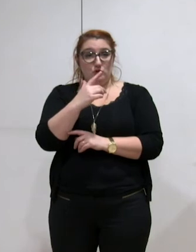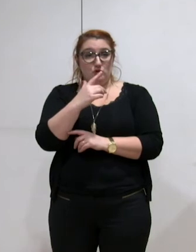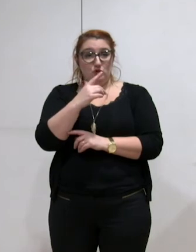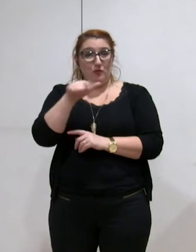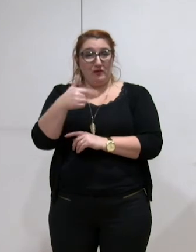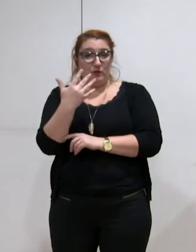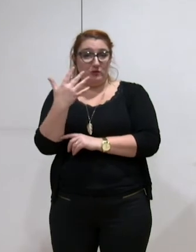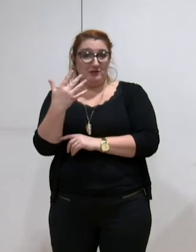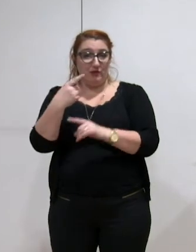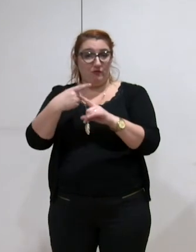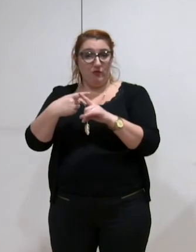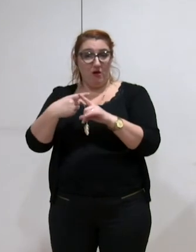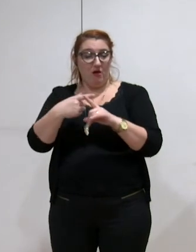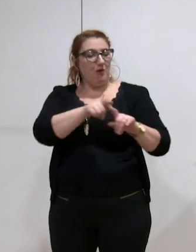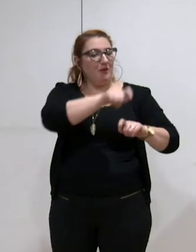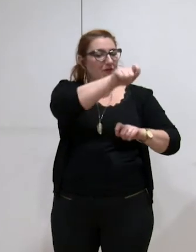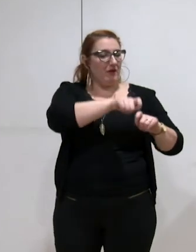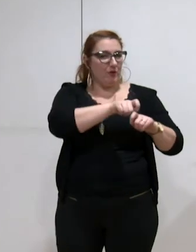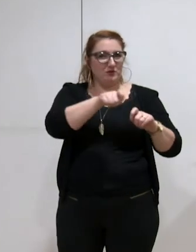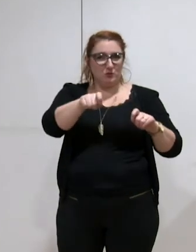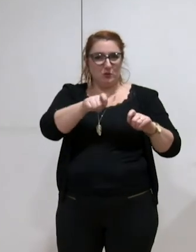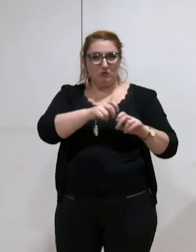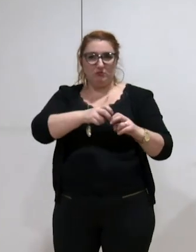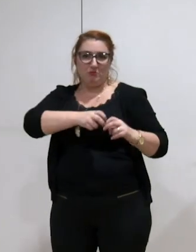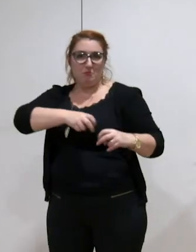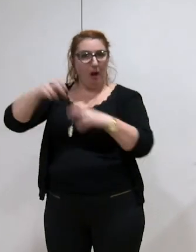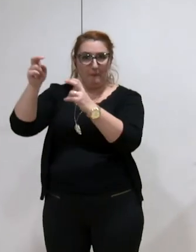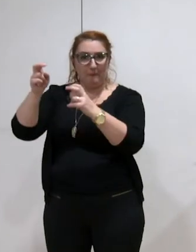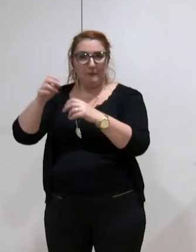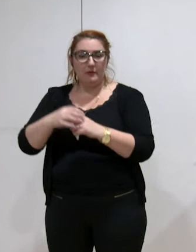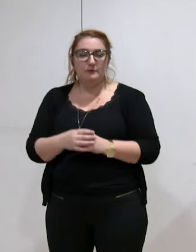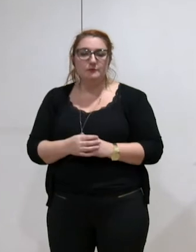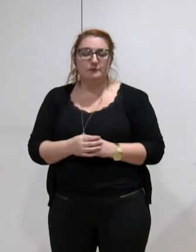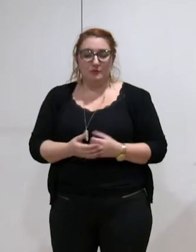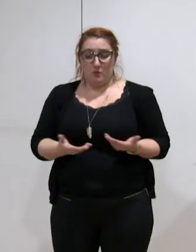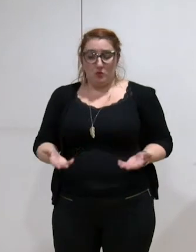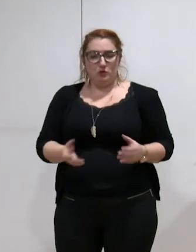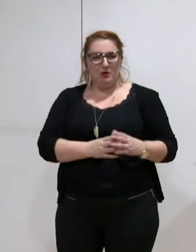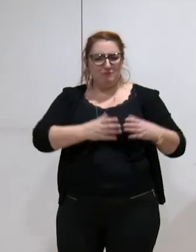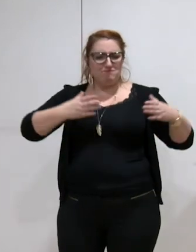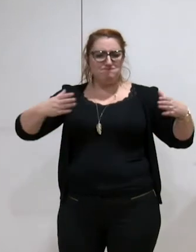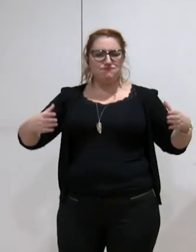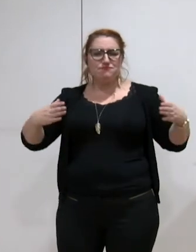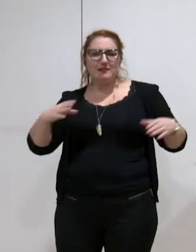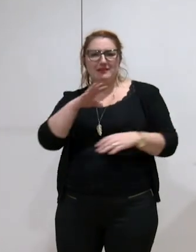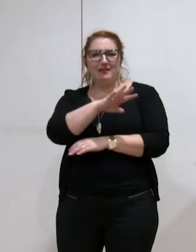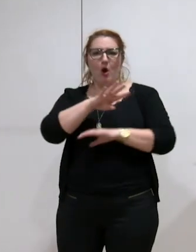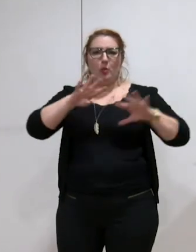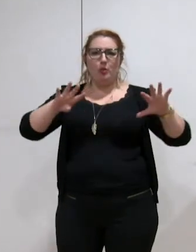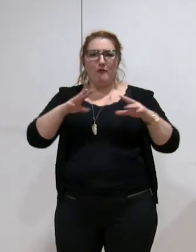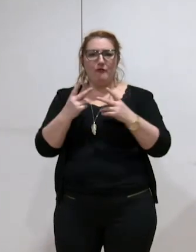avait été faite par la CLECT. Aujourd'hui, avec 49 communes, l'évaluation du coût des travaux